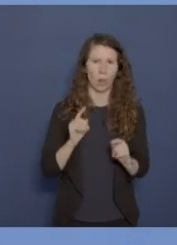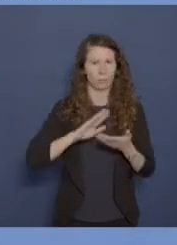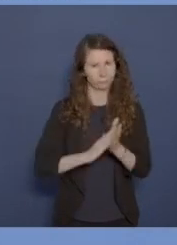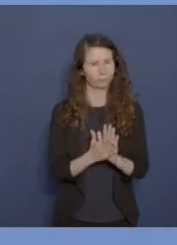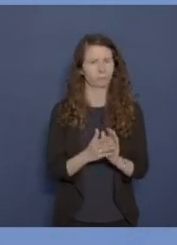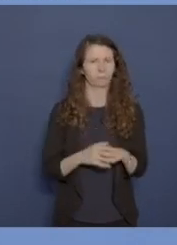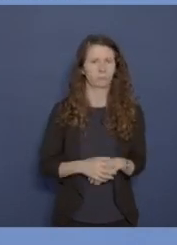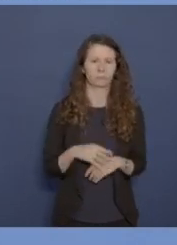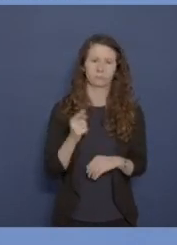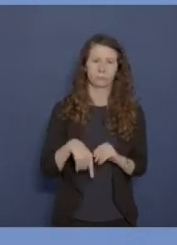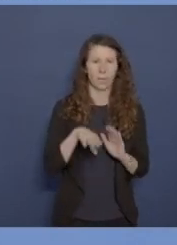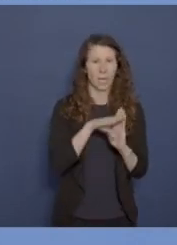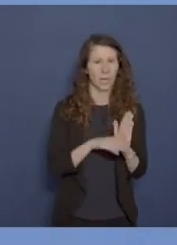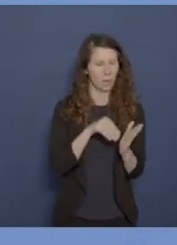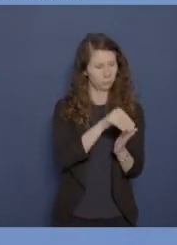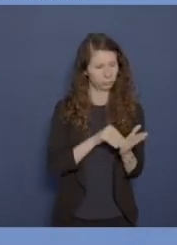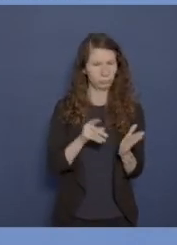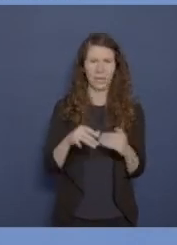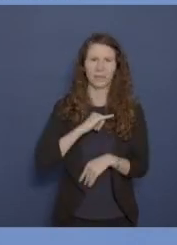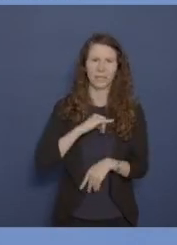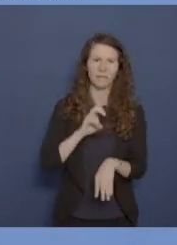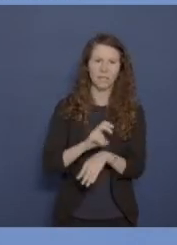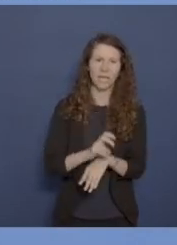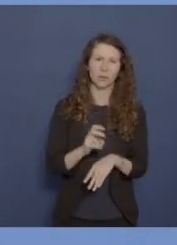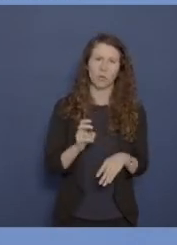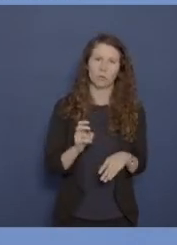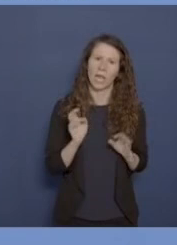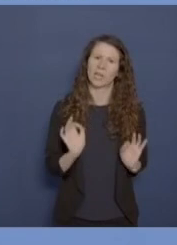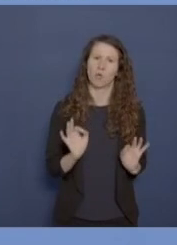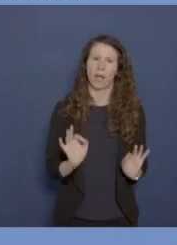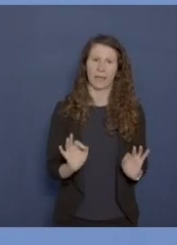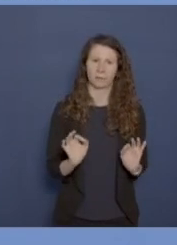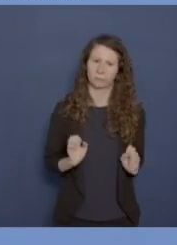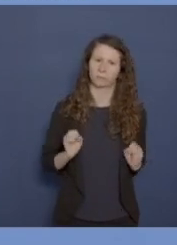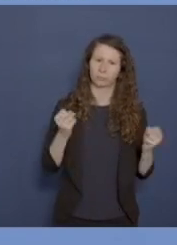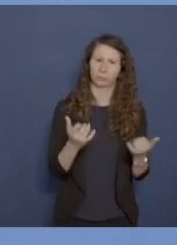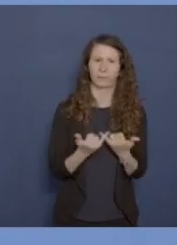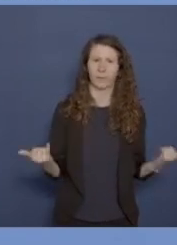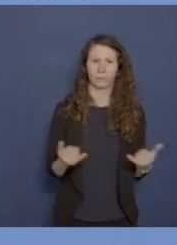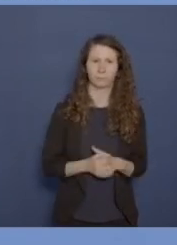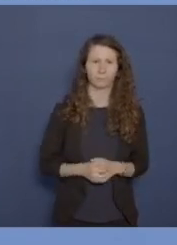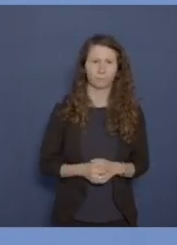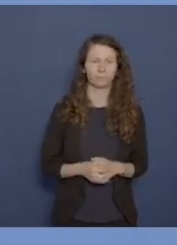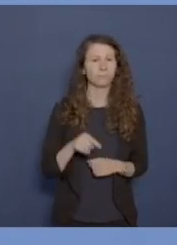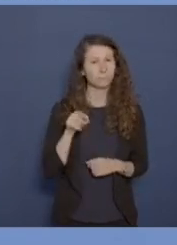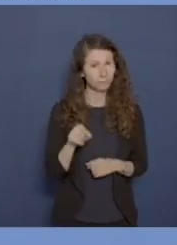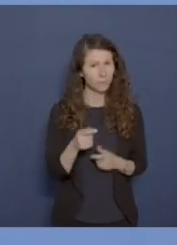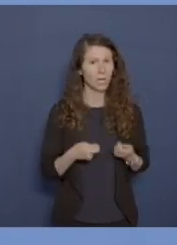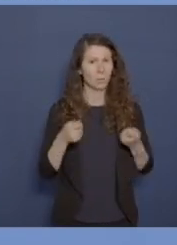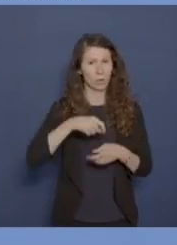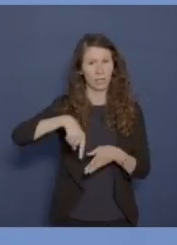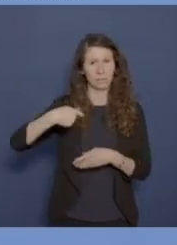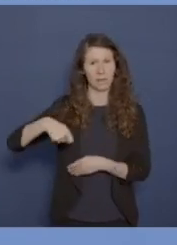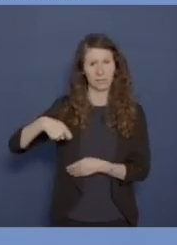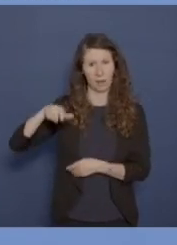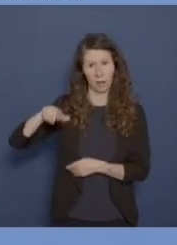der Vorgaben macht, wie Interessenvertretung korrekt auszuüben ist. Und diesen vom Bundesinnenminister